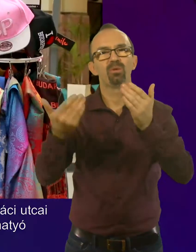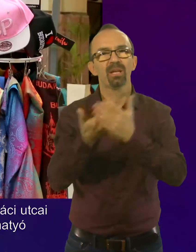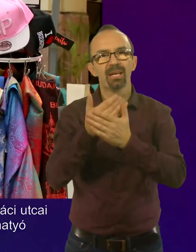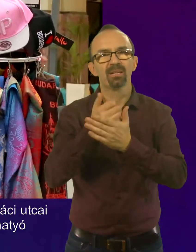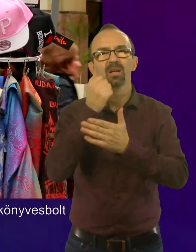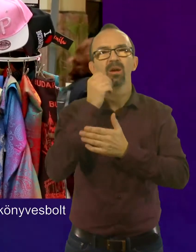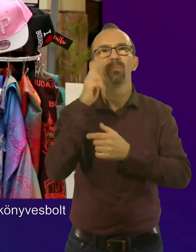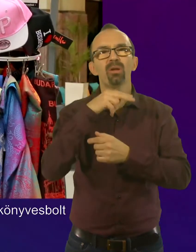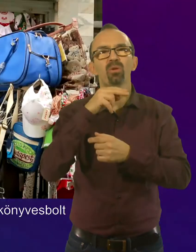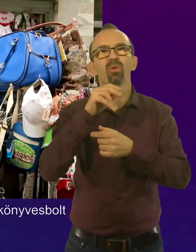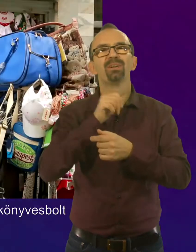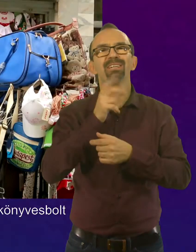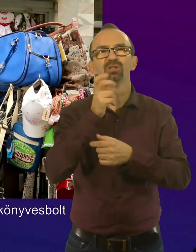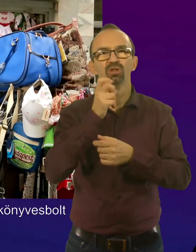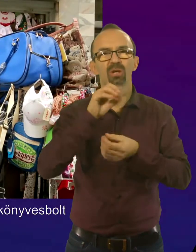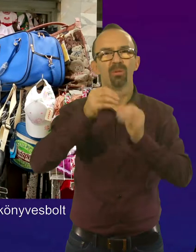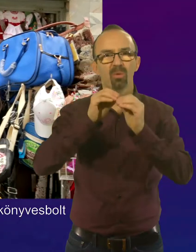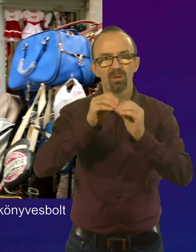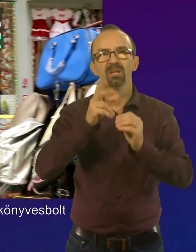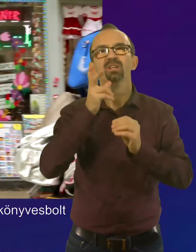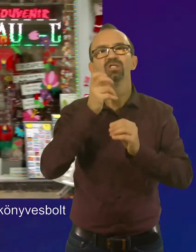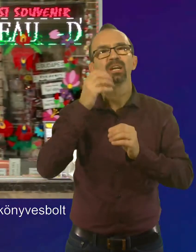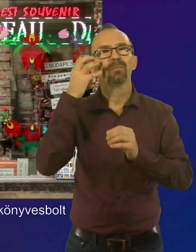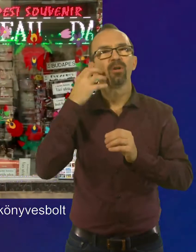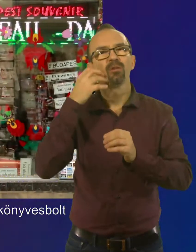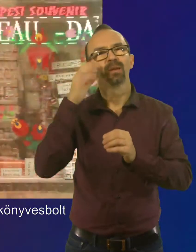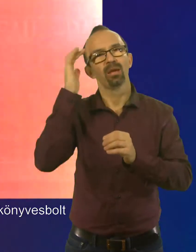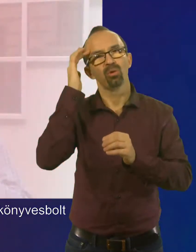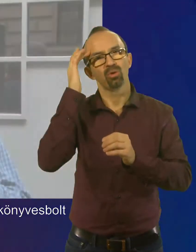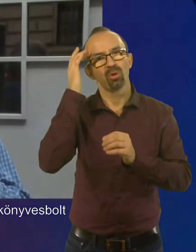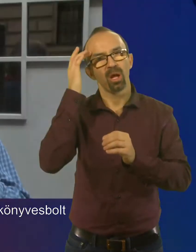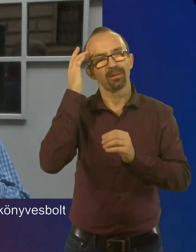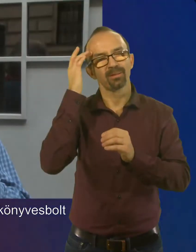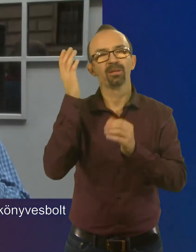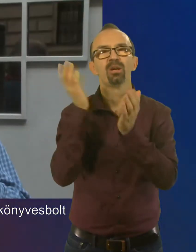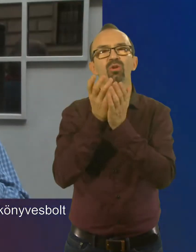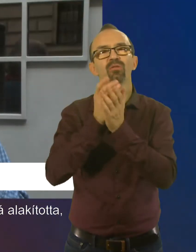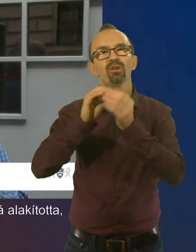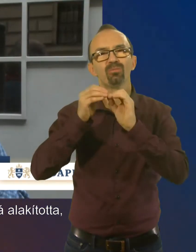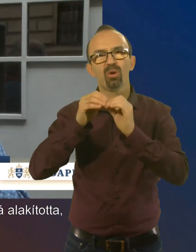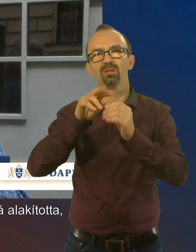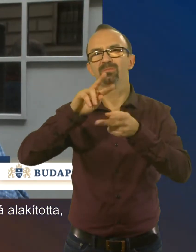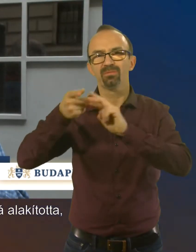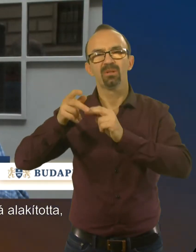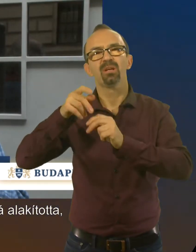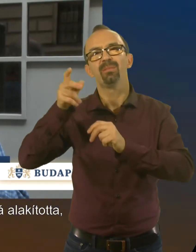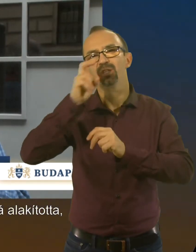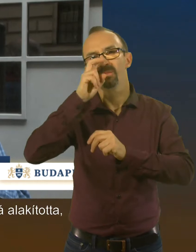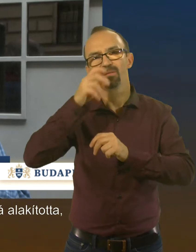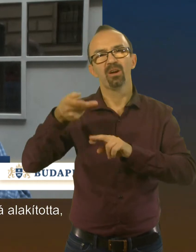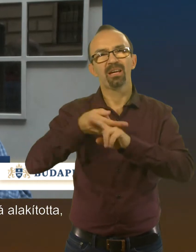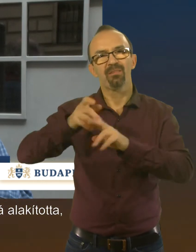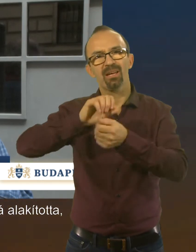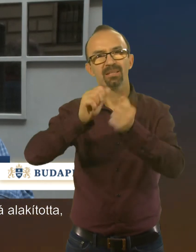Matyó Gics bolt van. A Cserépfalvi féle gondolatkönyvesbolt is Matyó Gics bolt. A Csontári galériát egy maffia